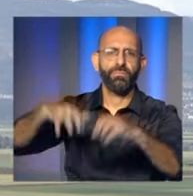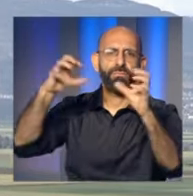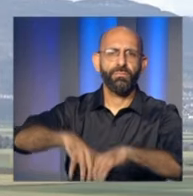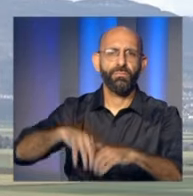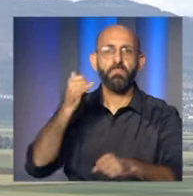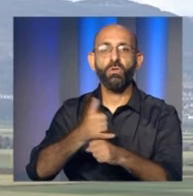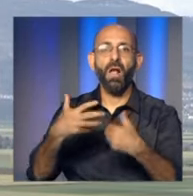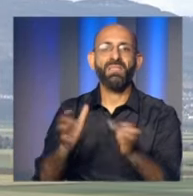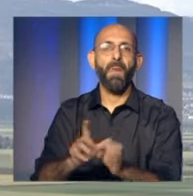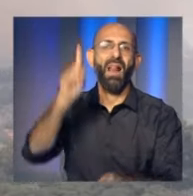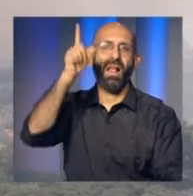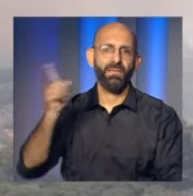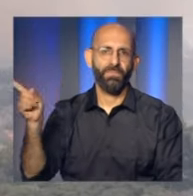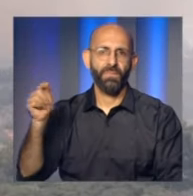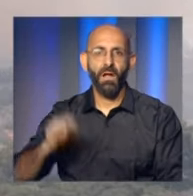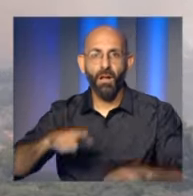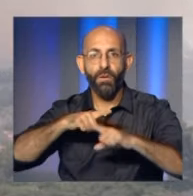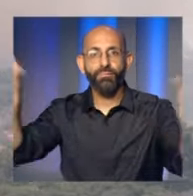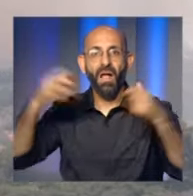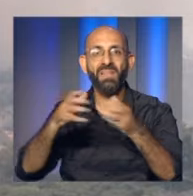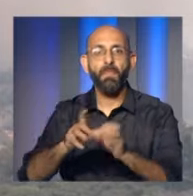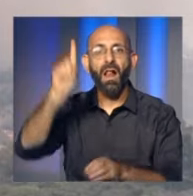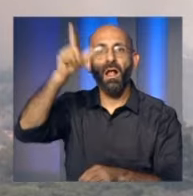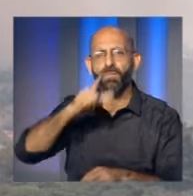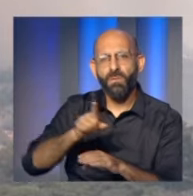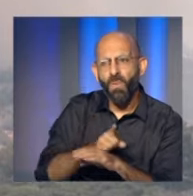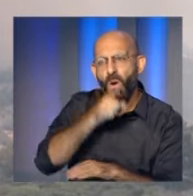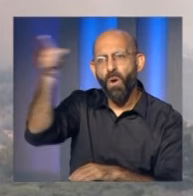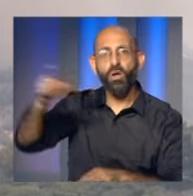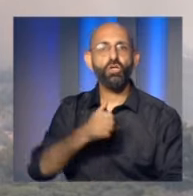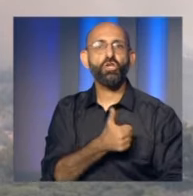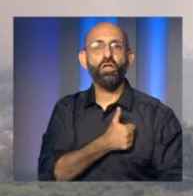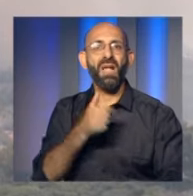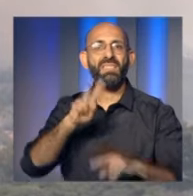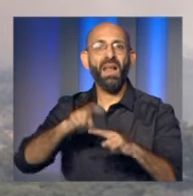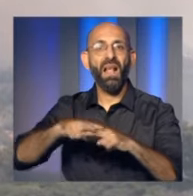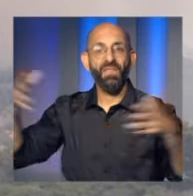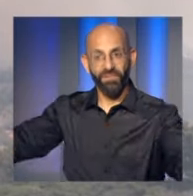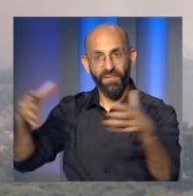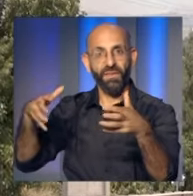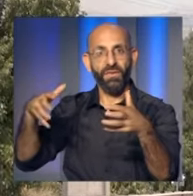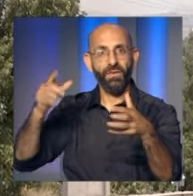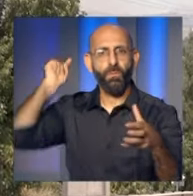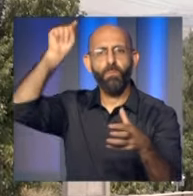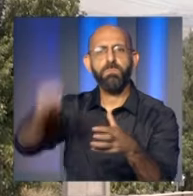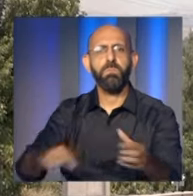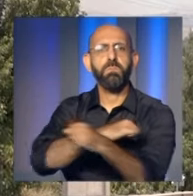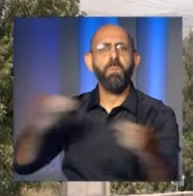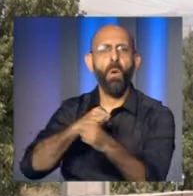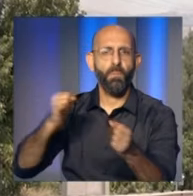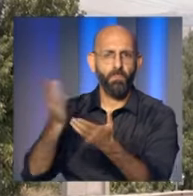جبل اعداثر ودمرتها كذلك أعلن حزب الله استهداف تجمع لجنود العدو في خلة وردي